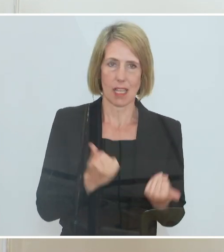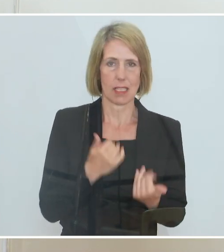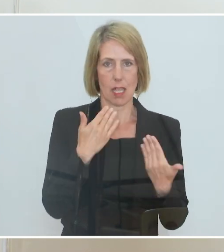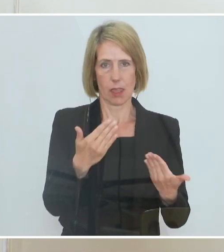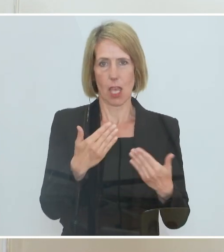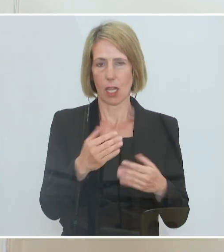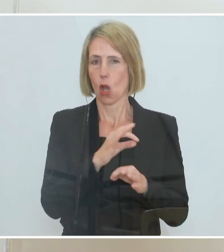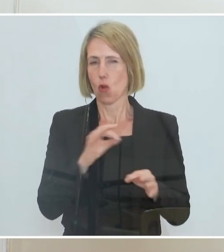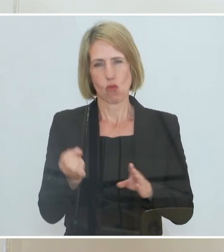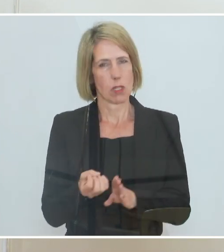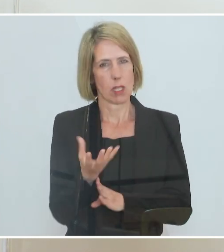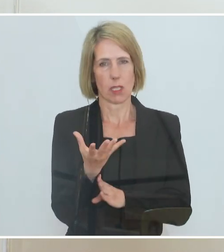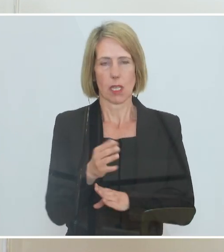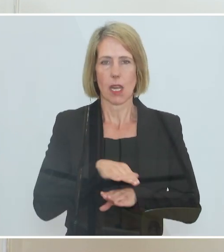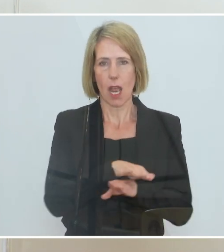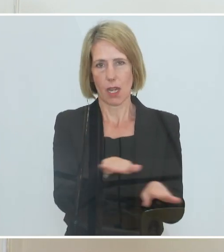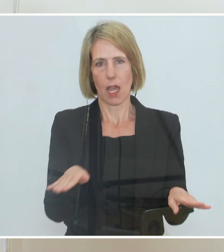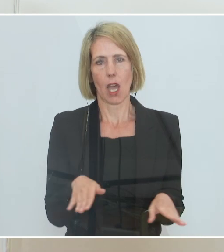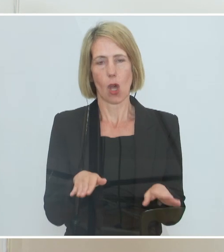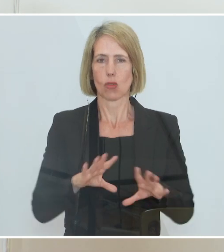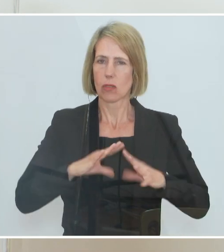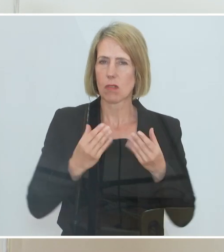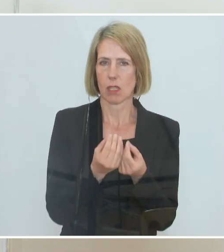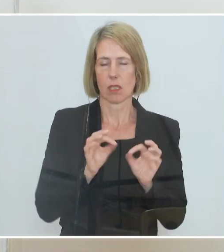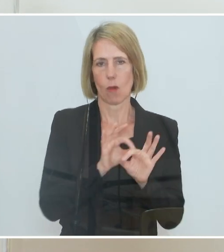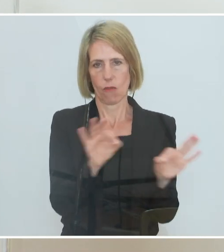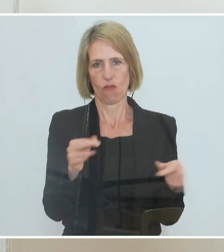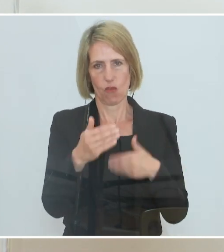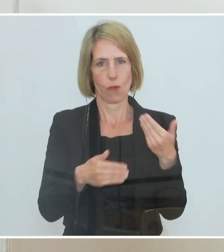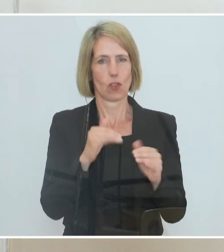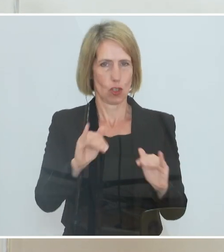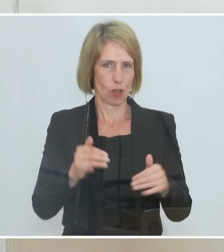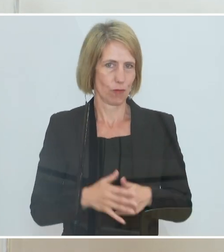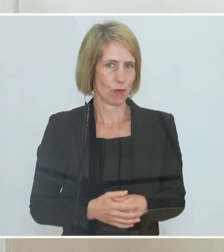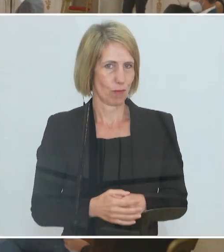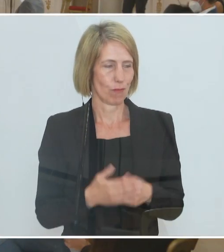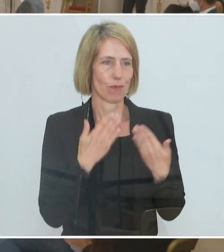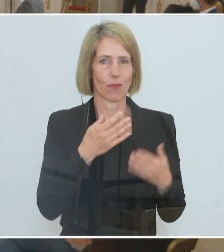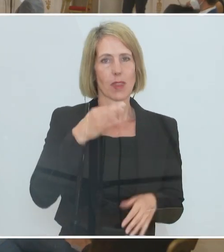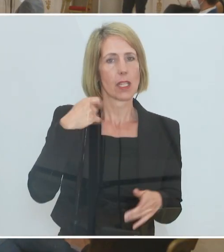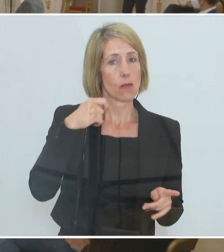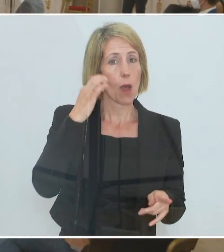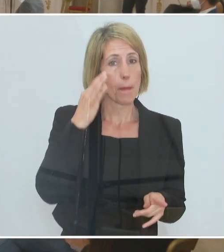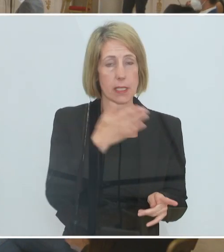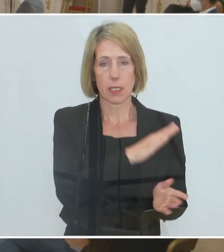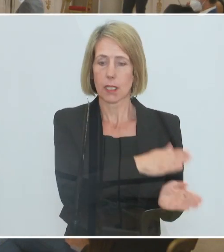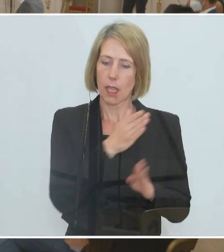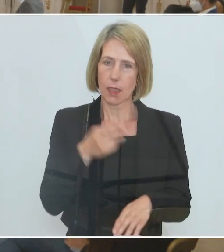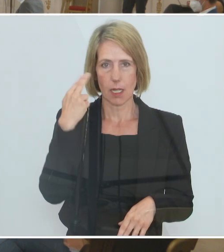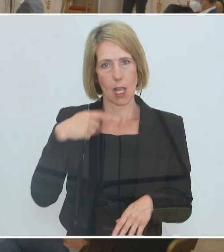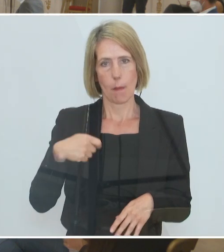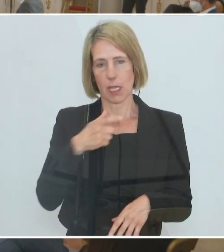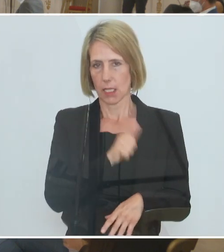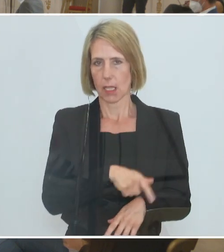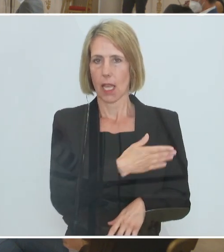ein gutes Signal nach außen, gesamt für die Wirtschaft. Danke, Frau Präsidentin. Herr Präsident, bitte. Schönen guten Morgen, meine